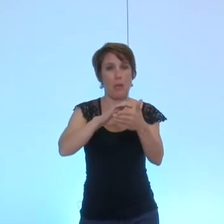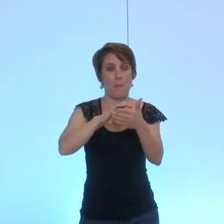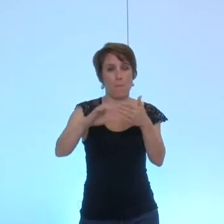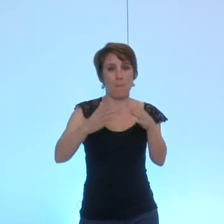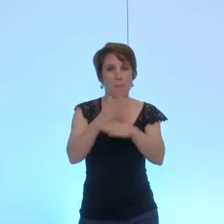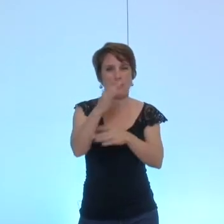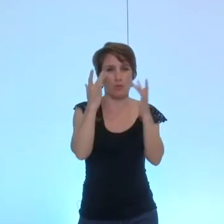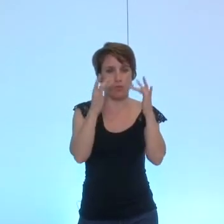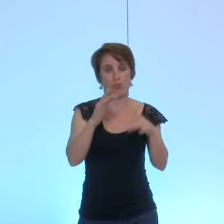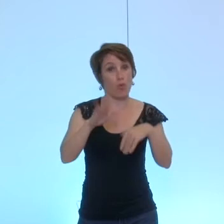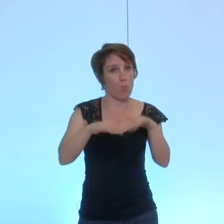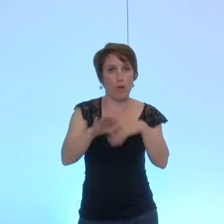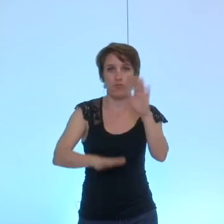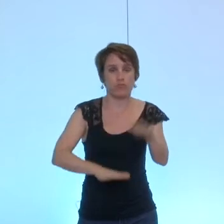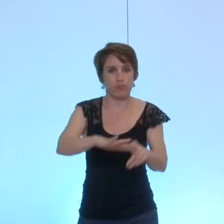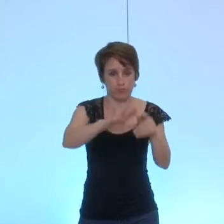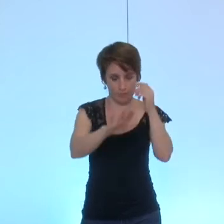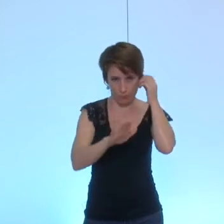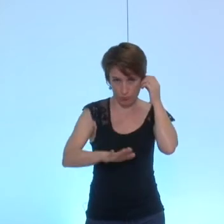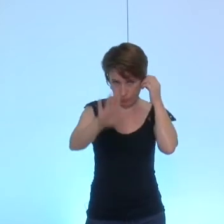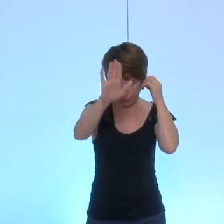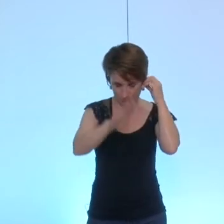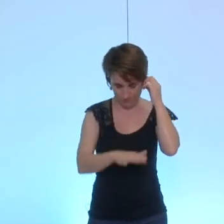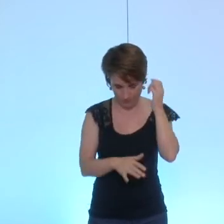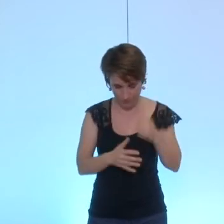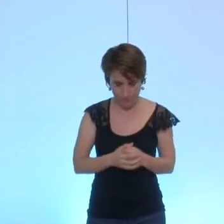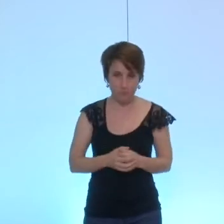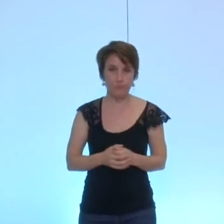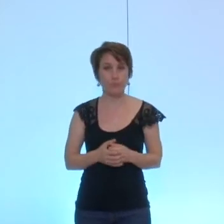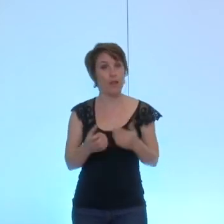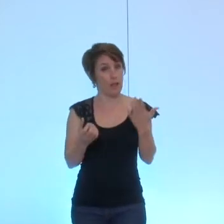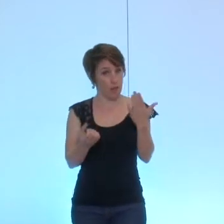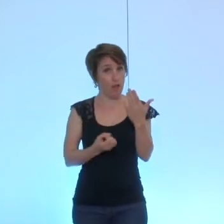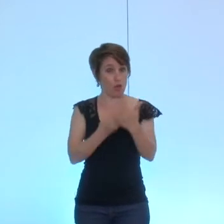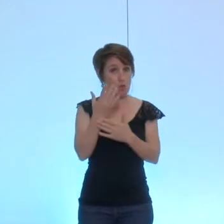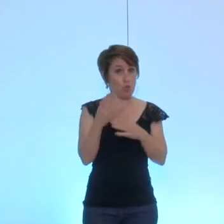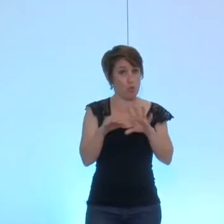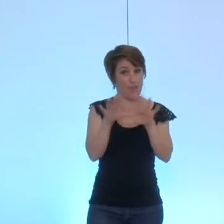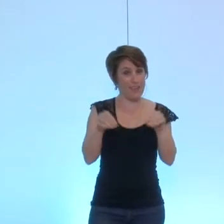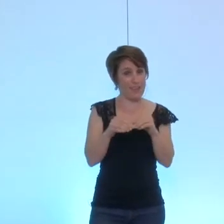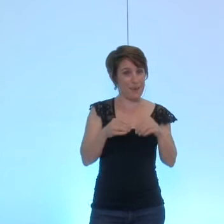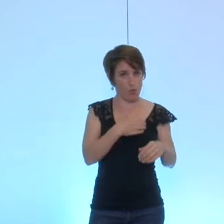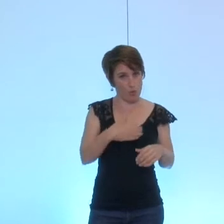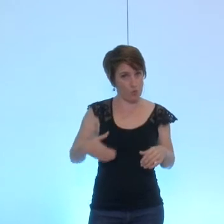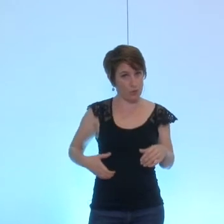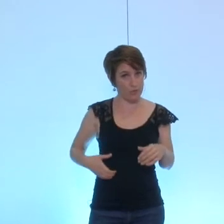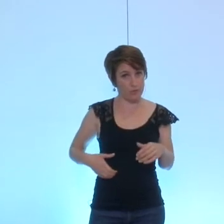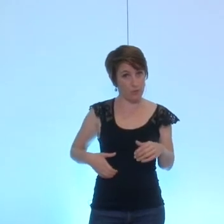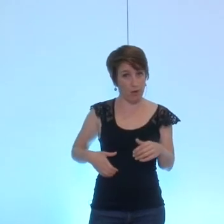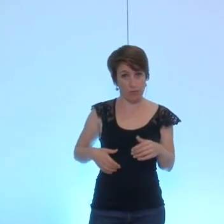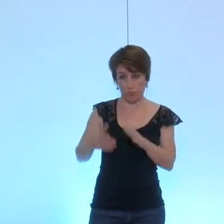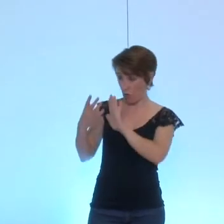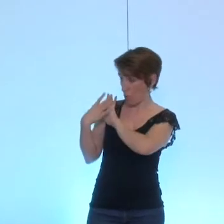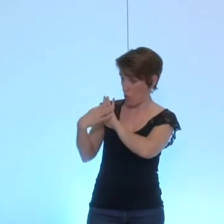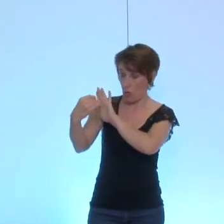encore une fois rappeler que cette nouvelle majorité s'appuie sur un existant stable structuré et performant et que